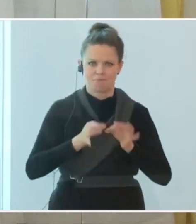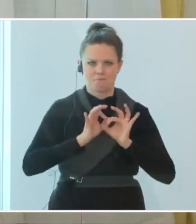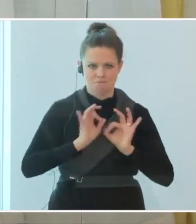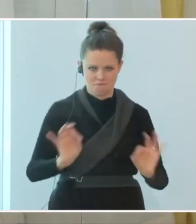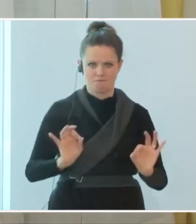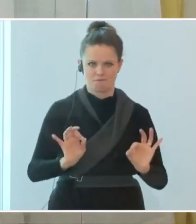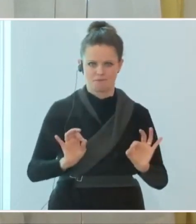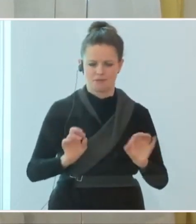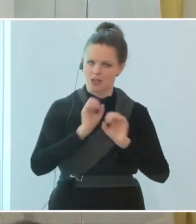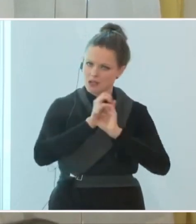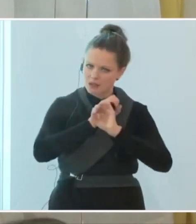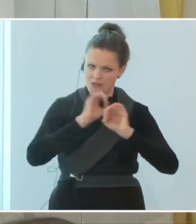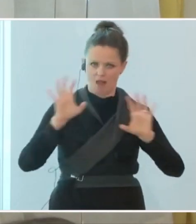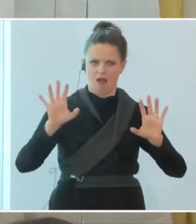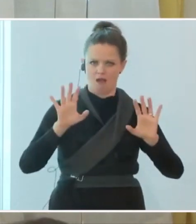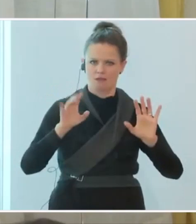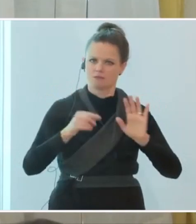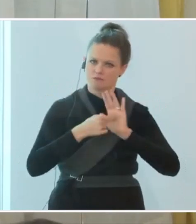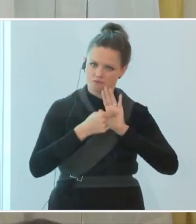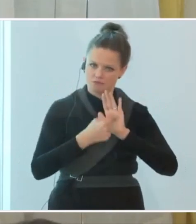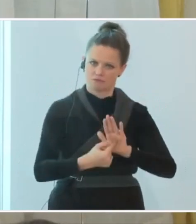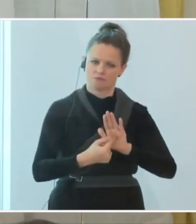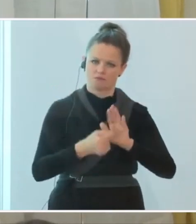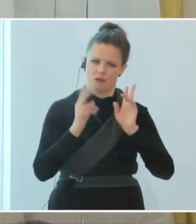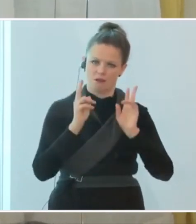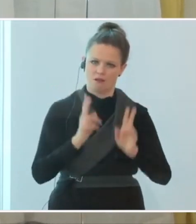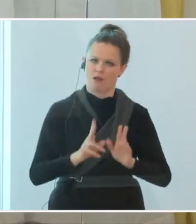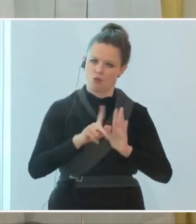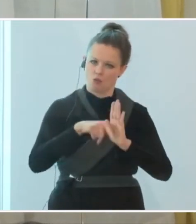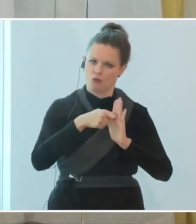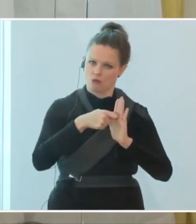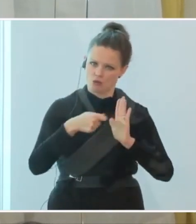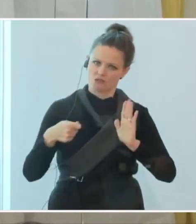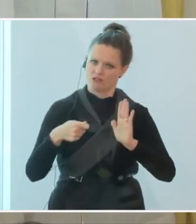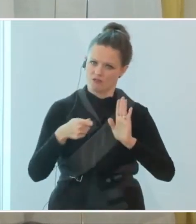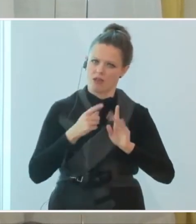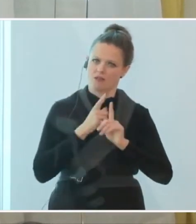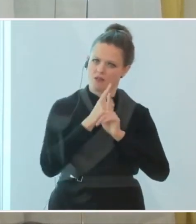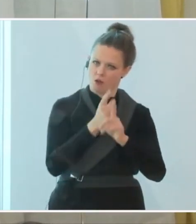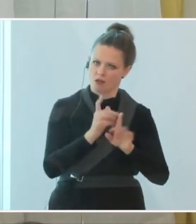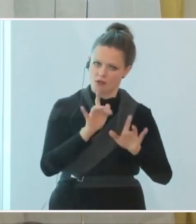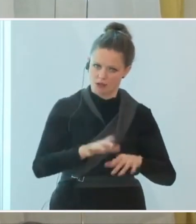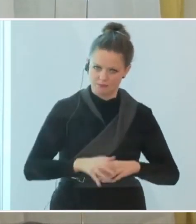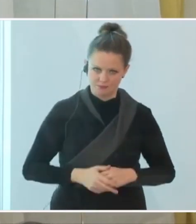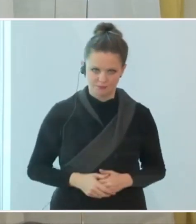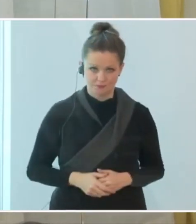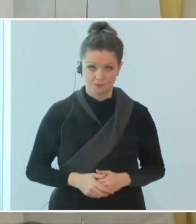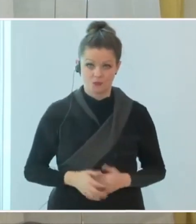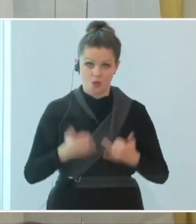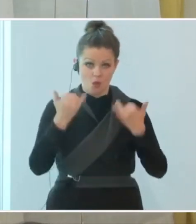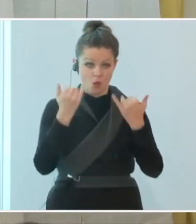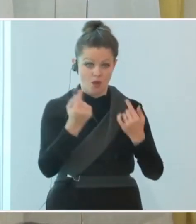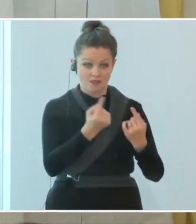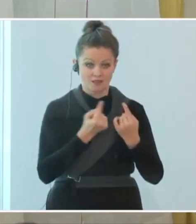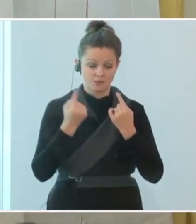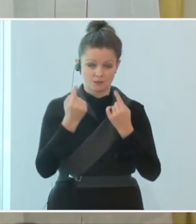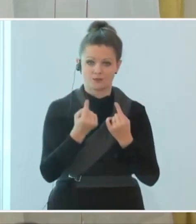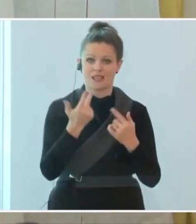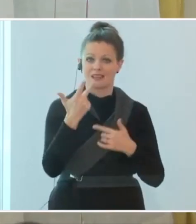sehr klarer, ausgeprägter und konsequenter. Wir haben heute die Situation, dass wir heute bei 3